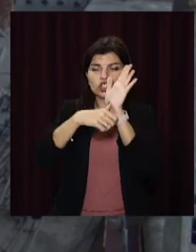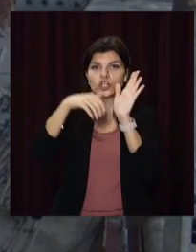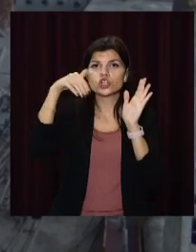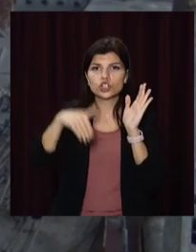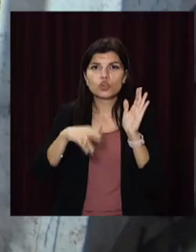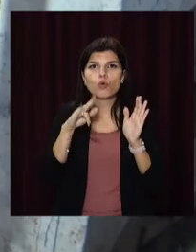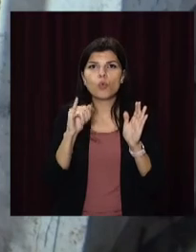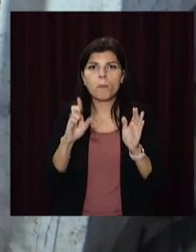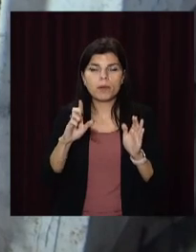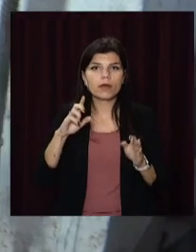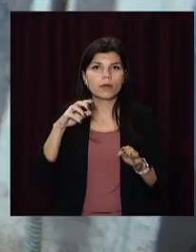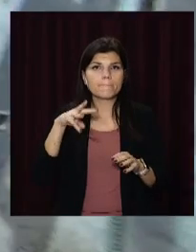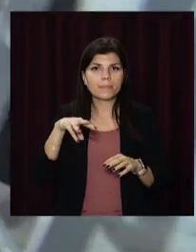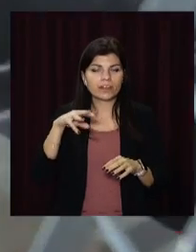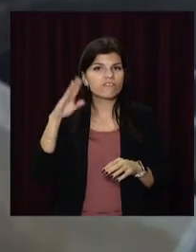кубометрів води.